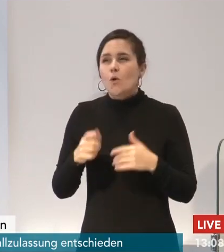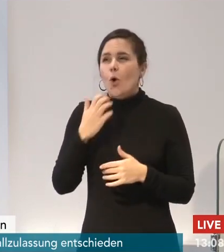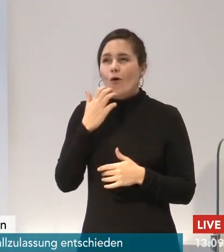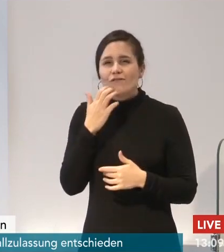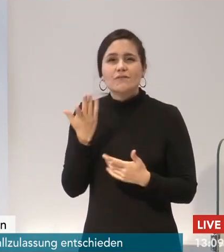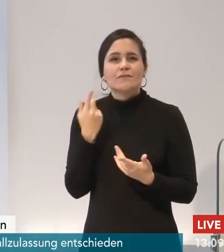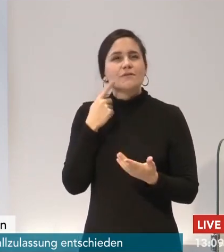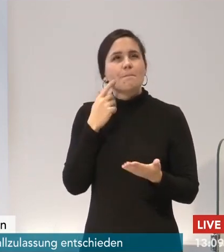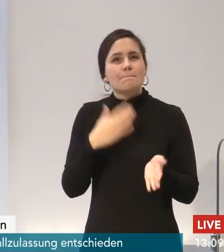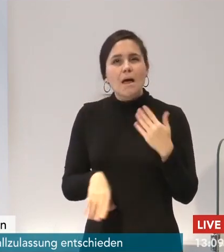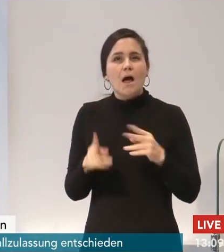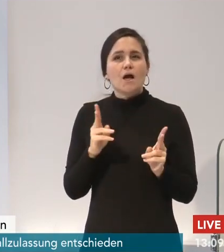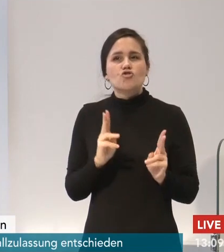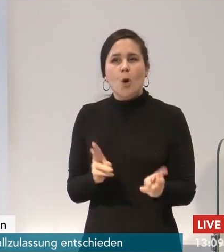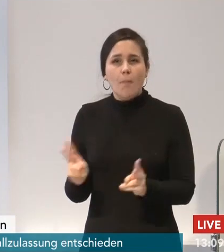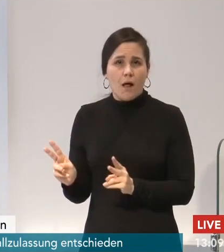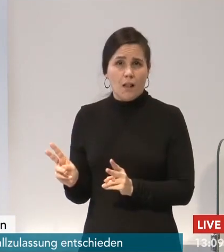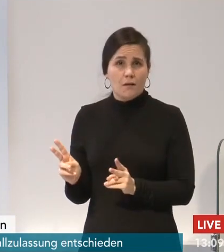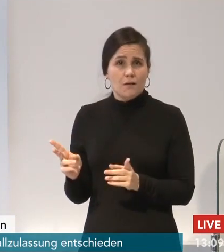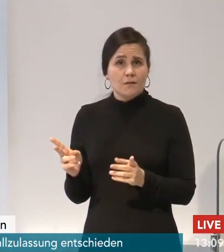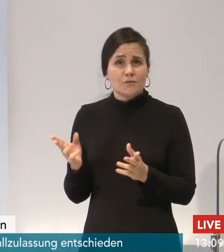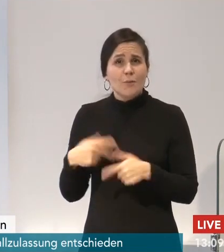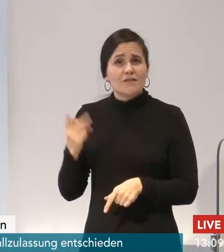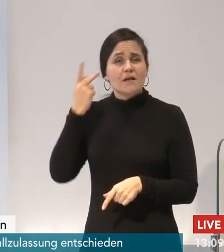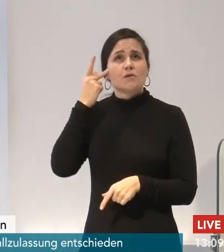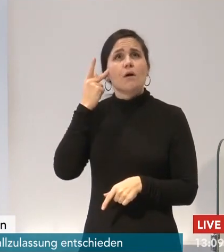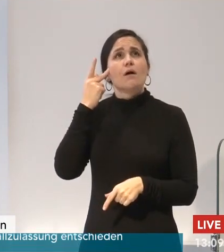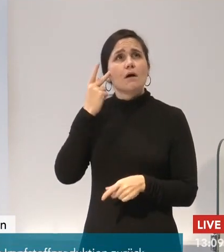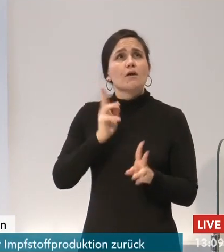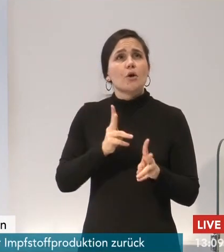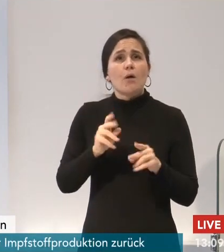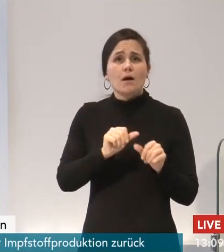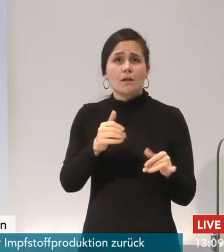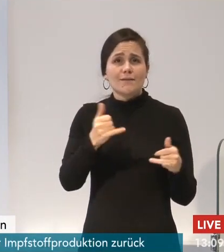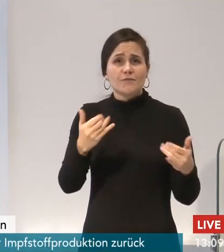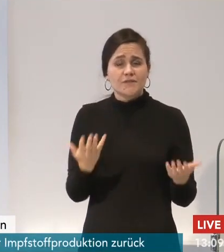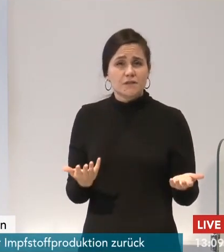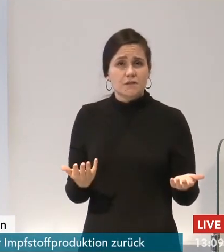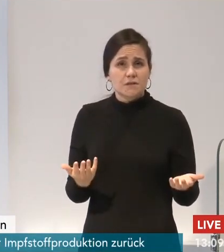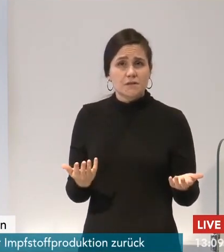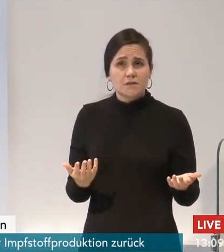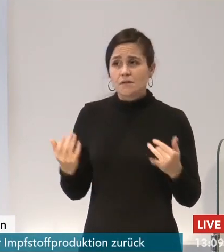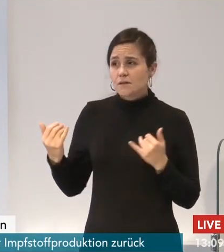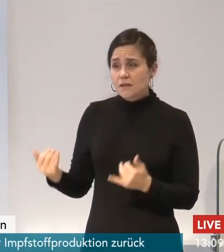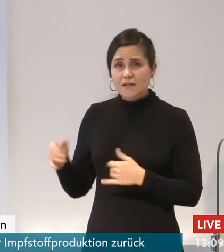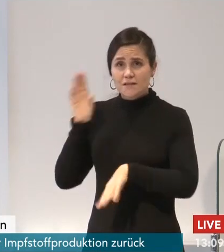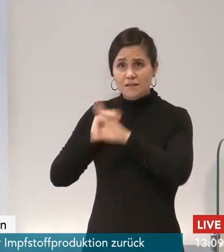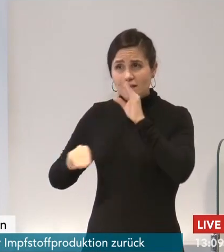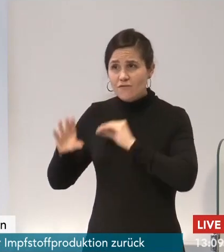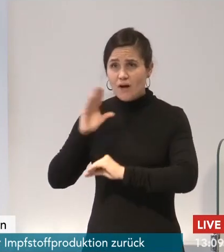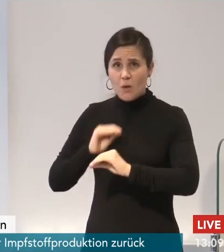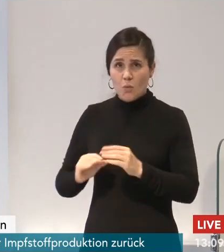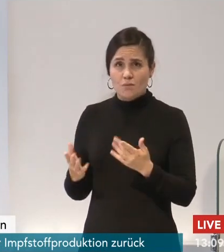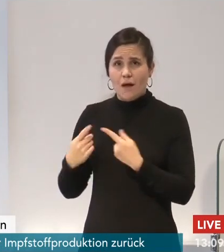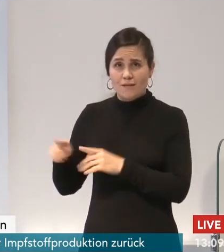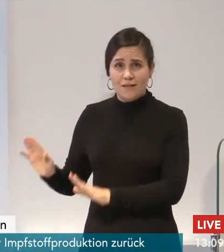so wie wir es eigentlich in Erinnerung haben. Und was sich deutlich unterscheidet von unseren Erfahrungen in den letzten Monaten. Das ist das eigentliche Ziel